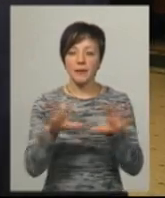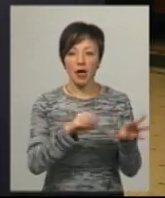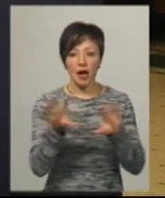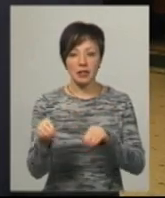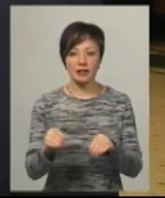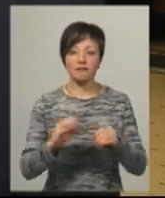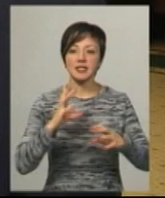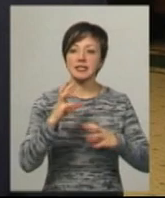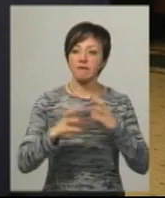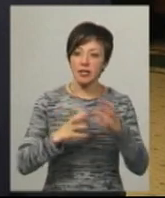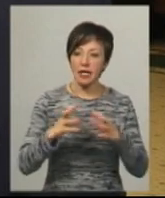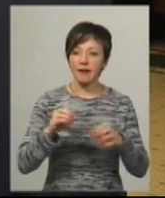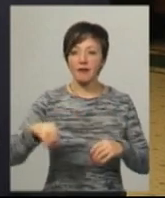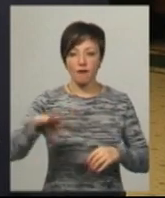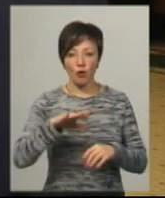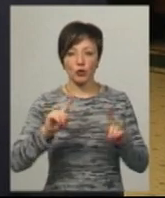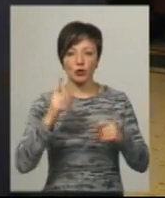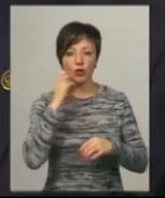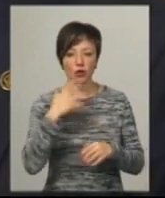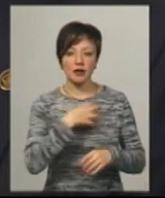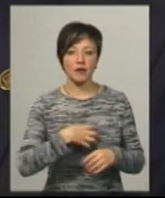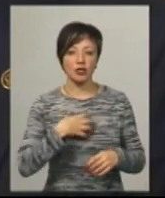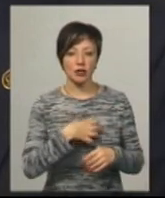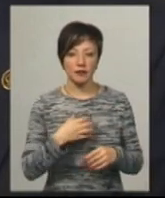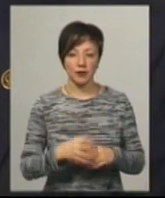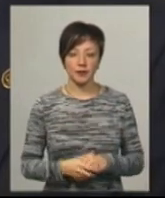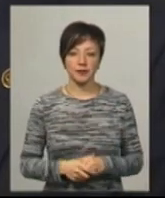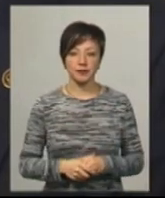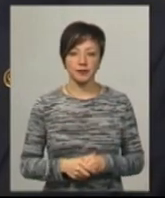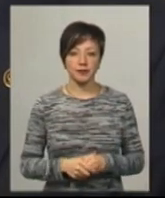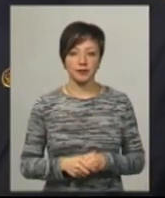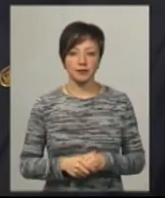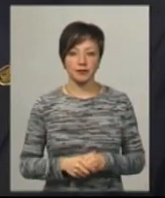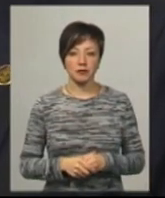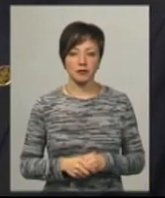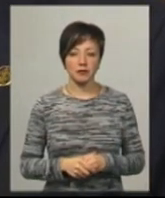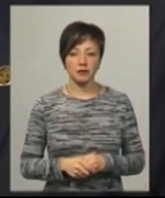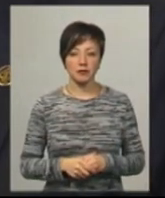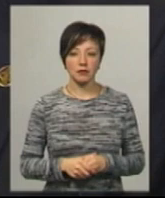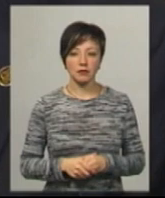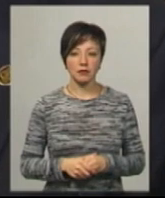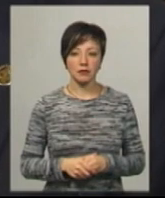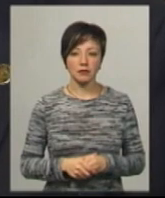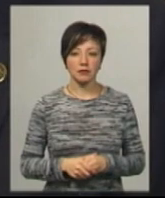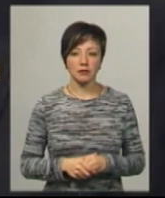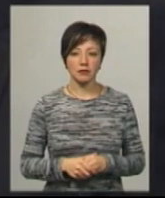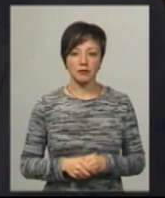світі і в Європі дуже серйозна і важлива. Те, що ми будемо говорити на конференції о